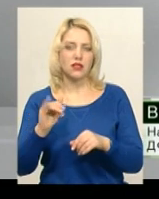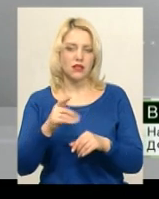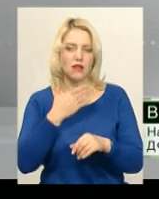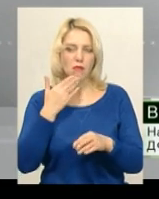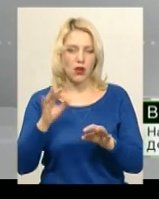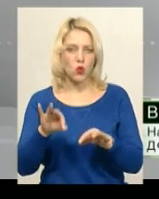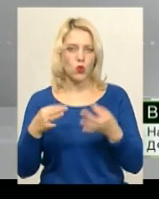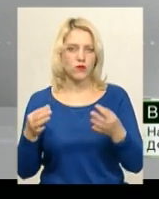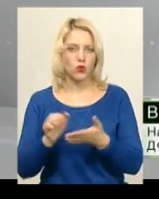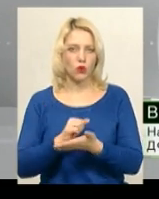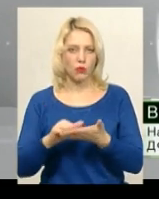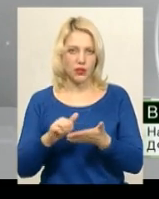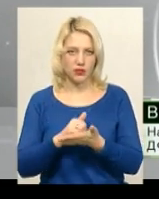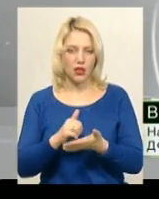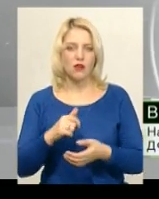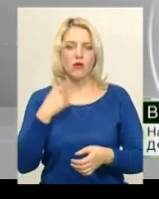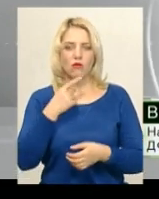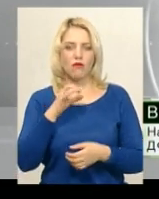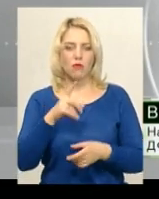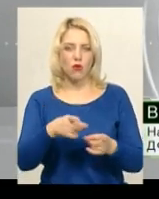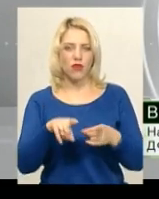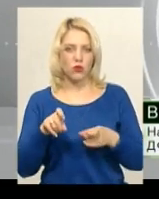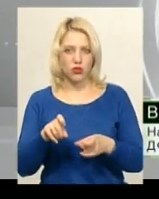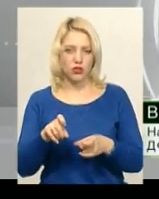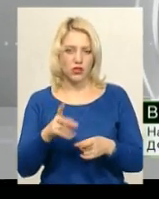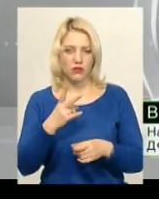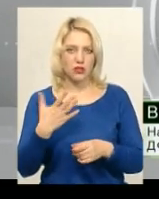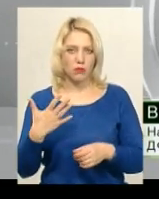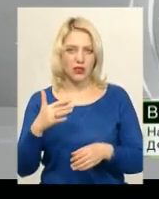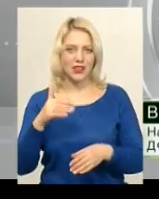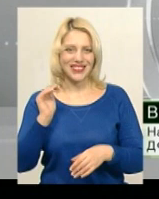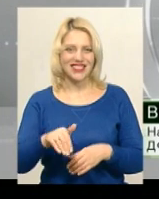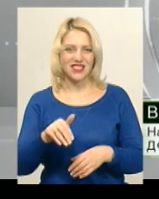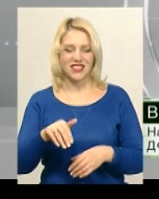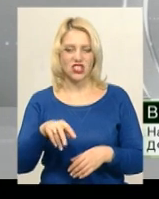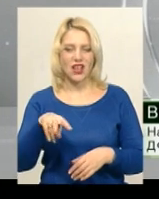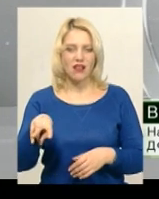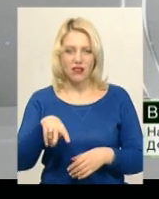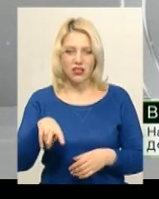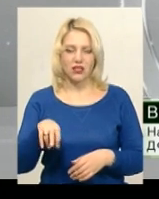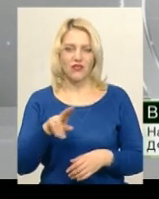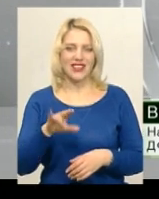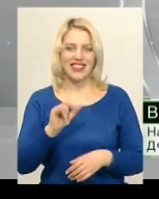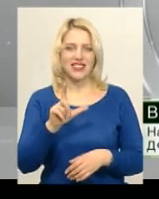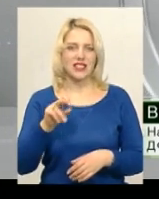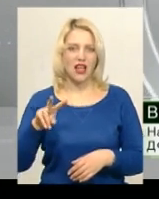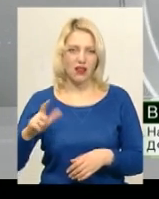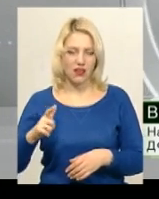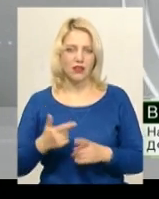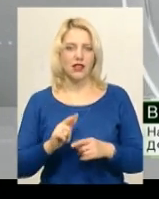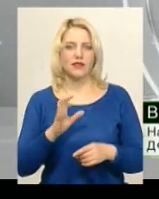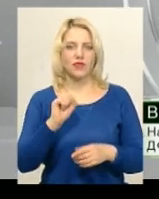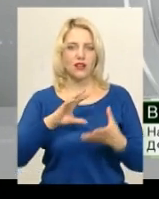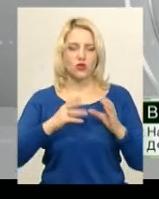дозвільних документів, йдеться про вилучення 25 тисяч літрів дизельного пального на суму 750